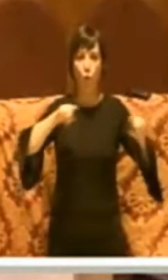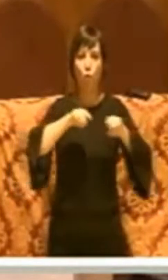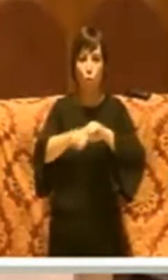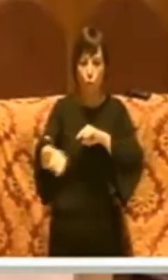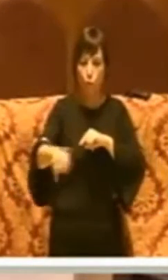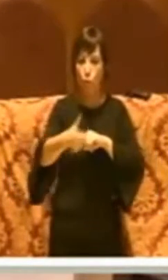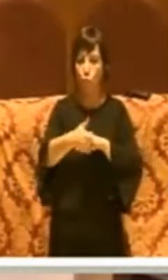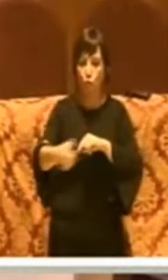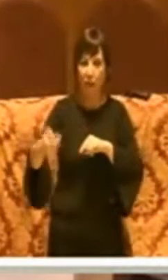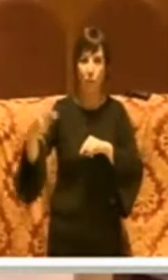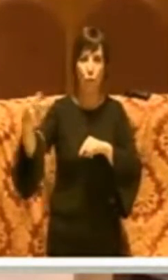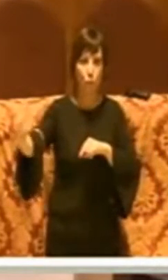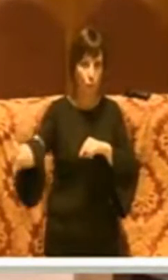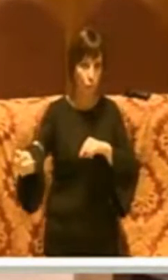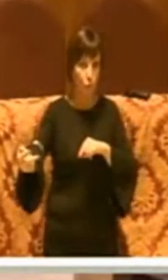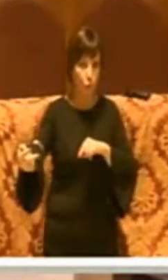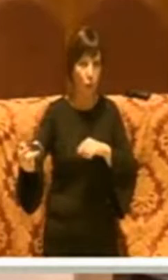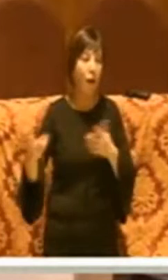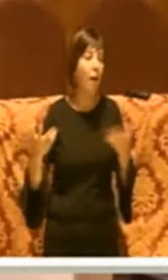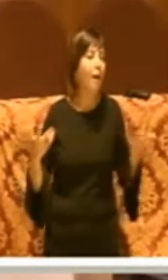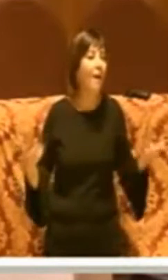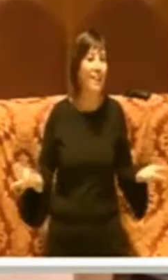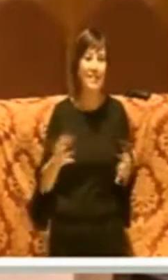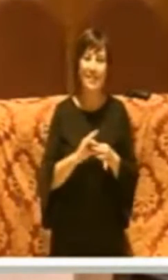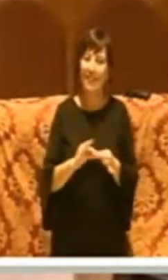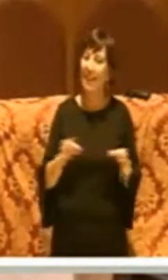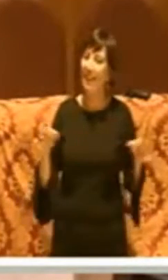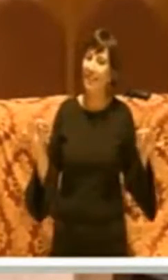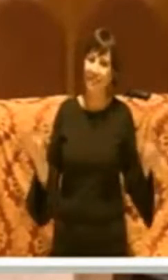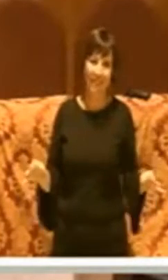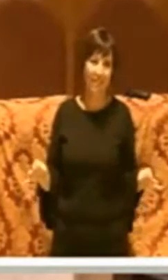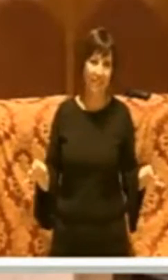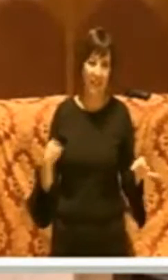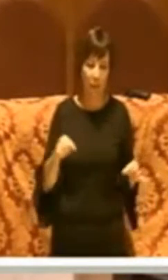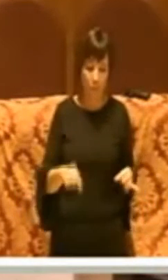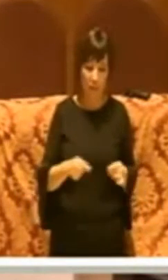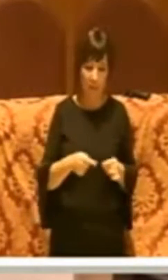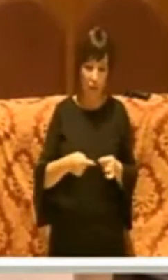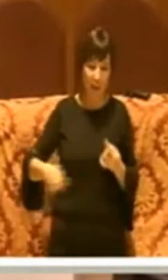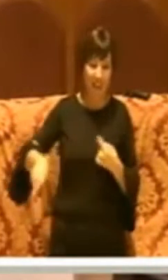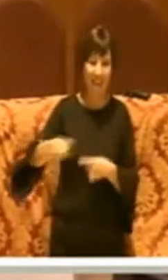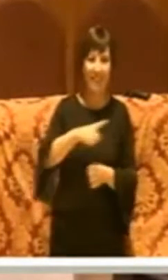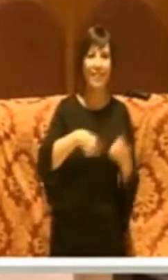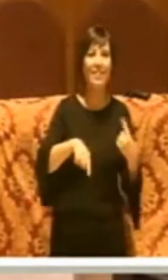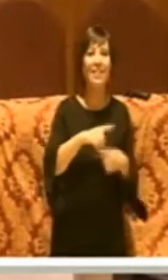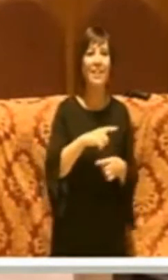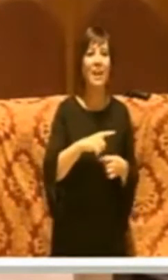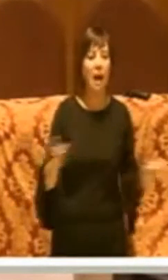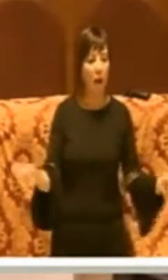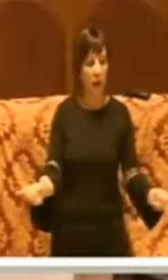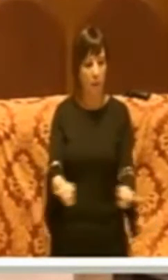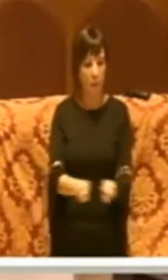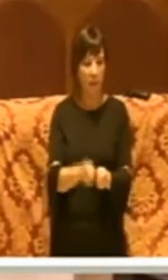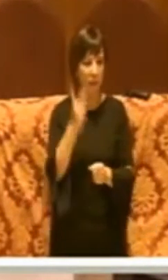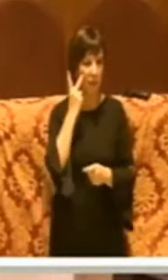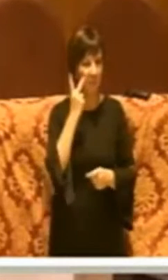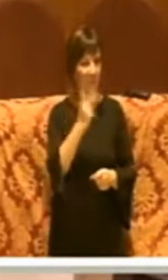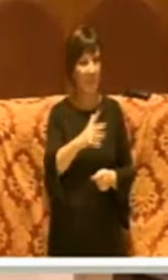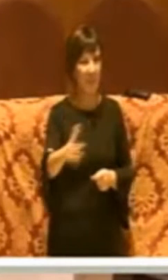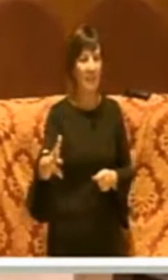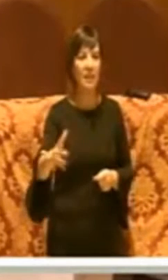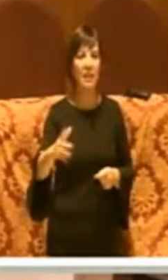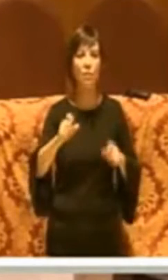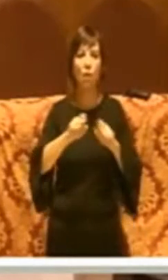centodue chiaramente si sta definendo questo iter a breve voi vedrete un